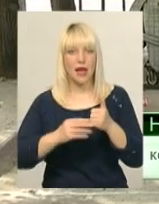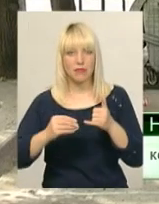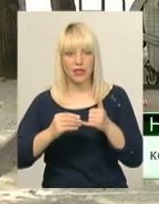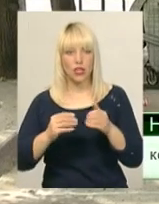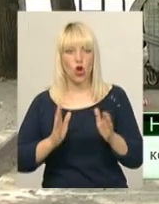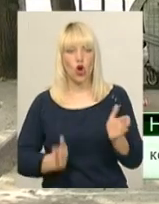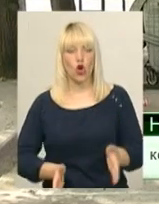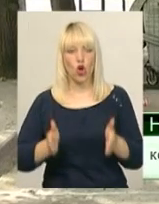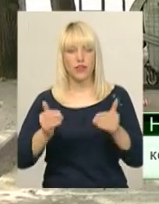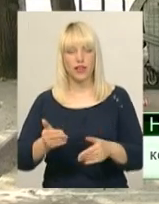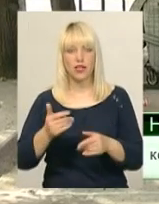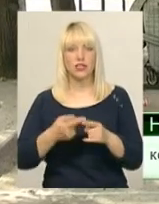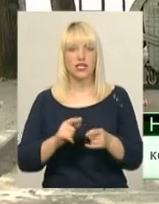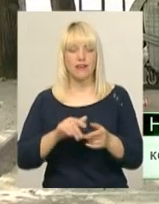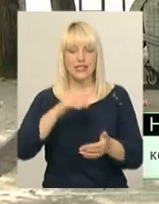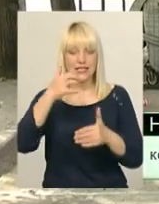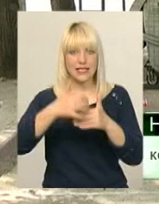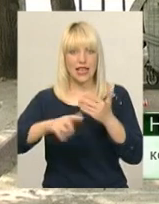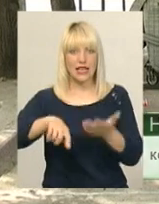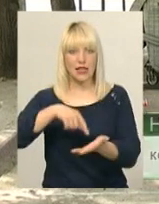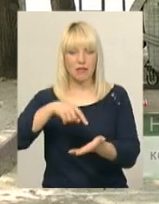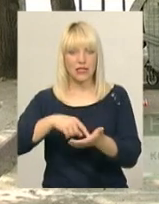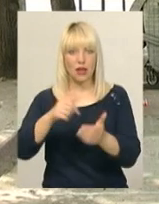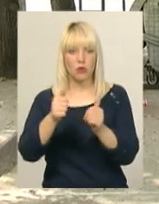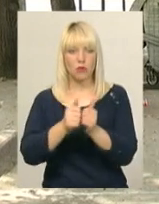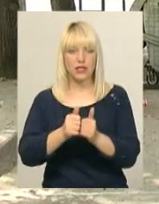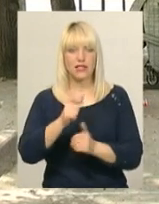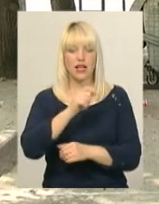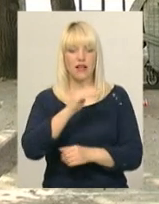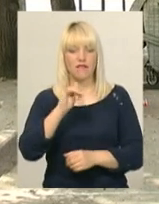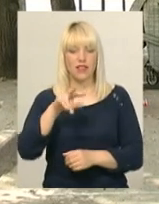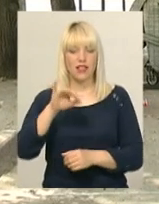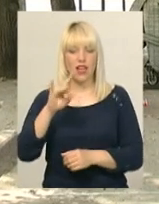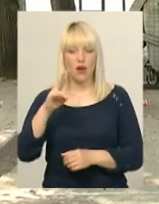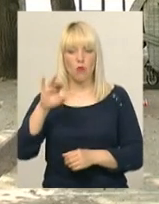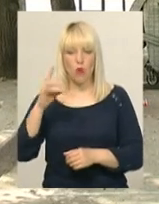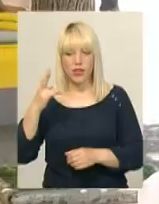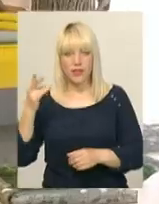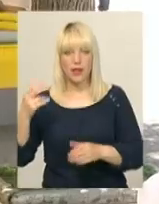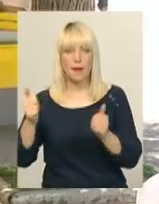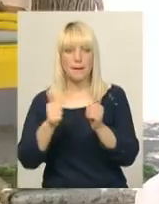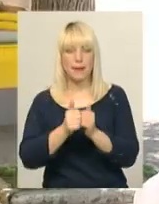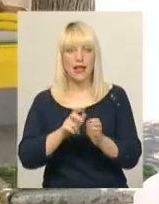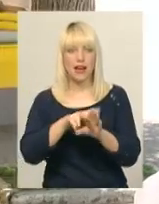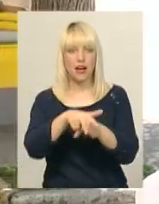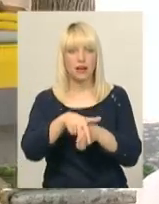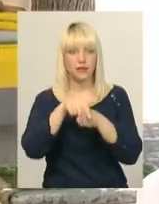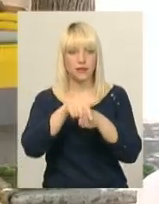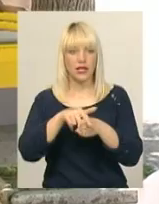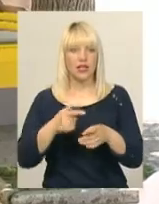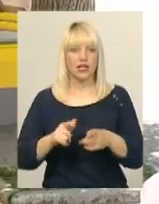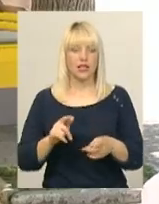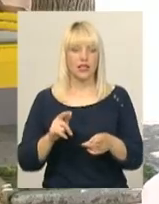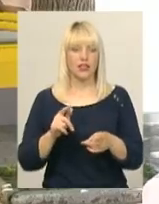буде встановлено у середмісті Хмельницького, поблизу філармонії, біля пам'ятника Богдану Хмельницькому. 250 тисяч за